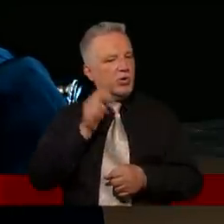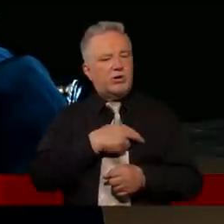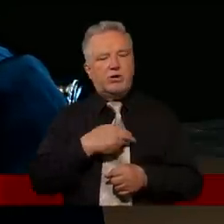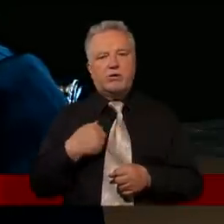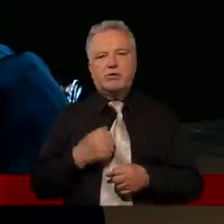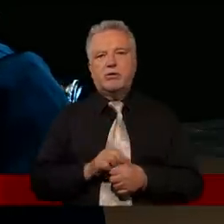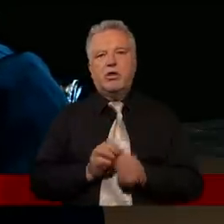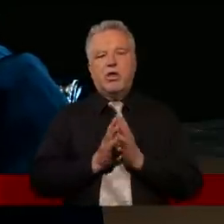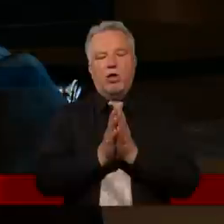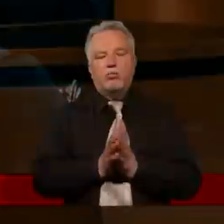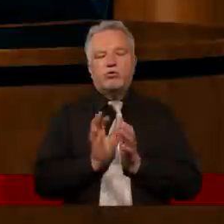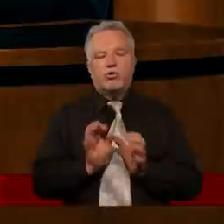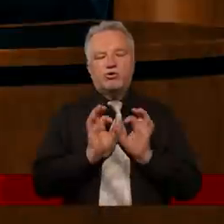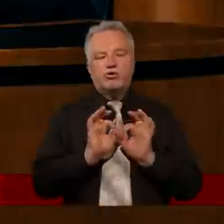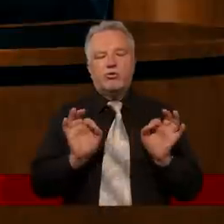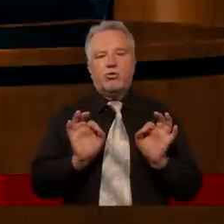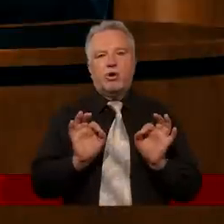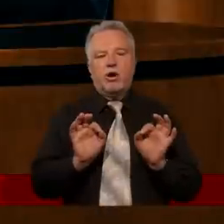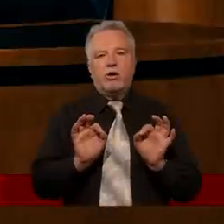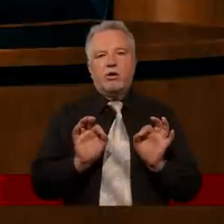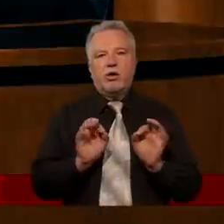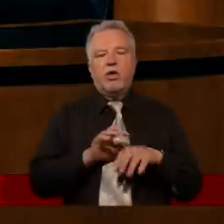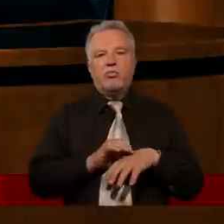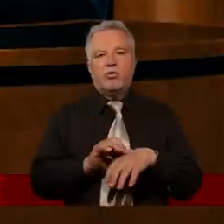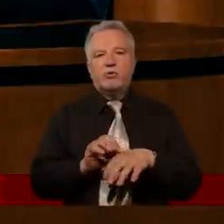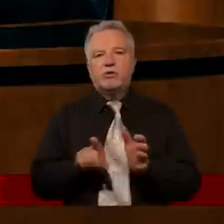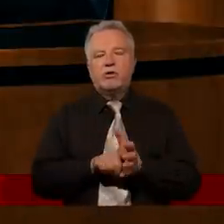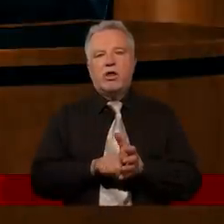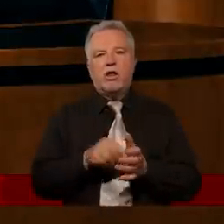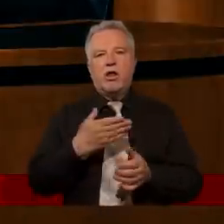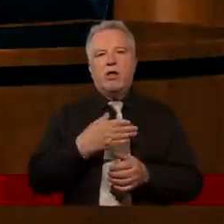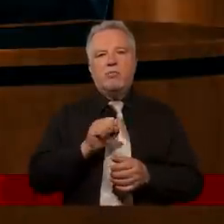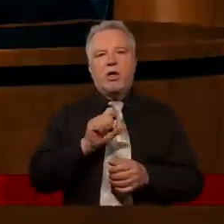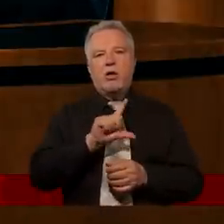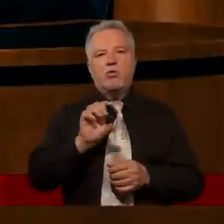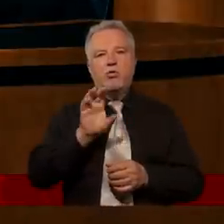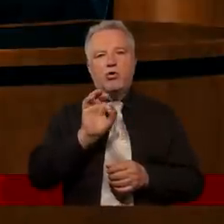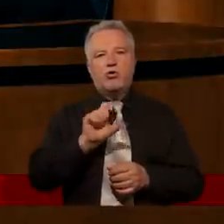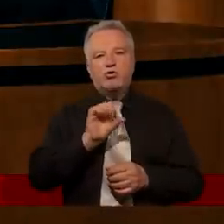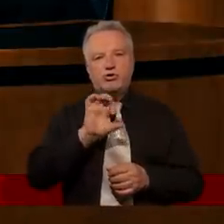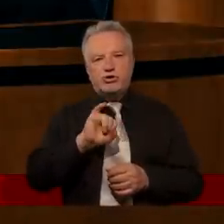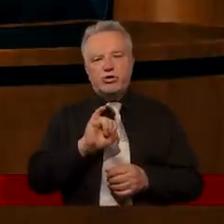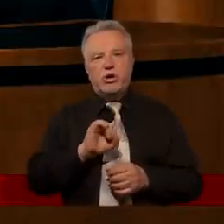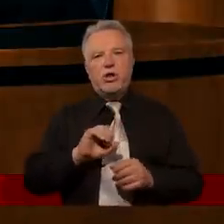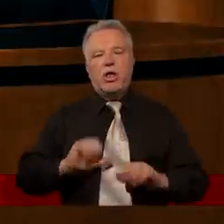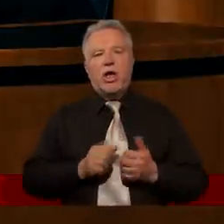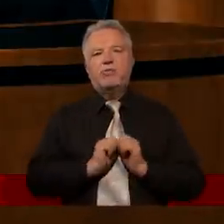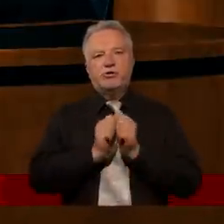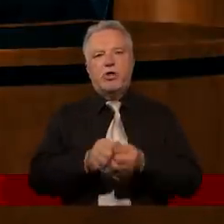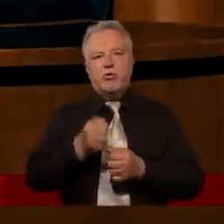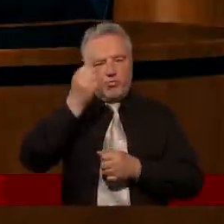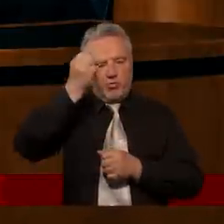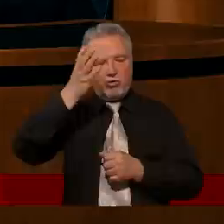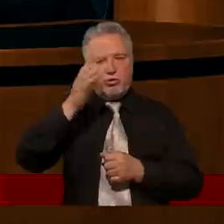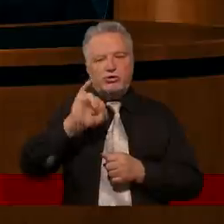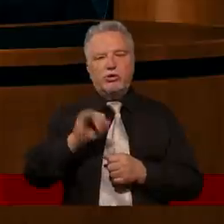Proszę Cię o szczególne prowadzenie dla Małgosi, abyś dał jej mądrość